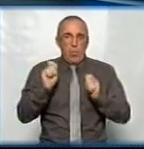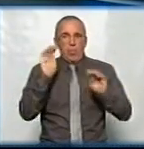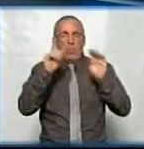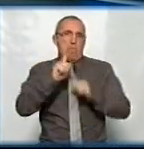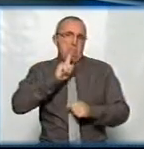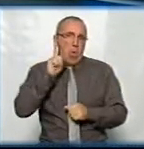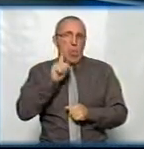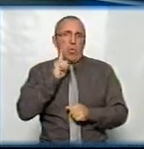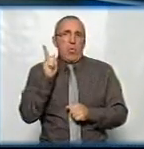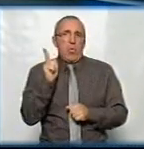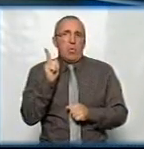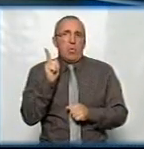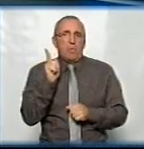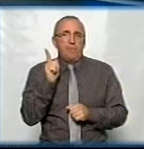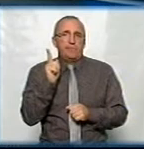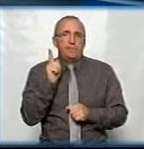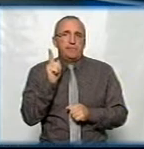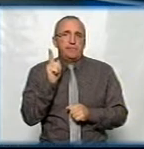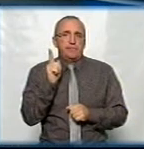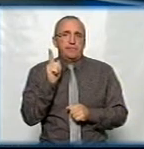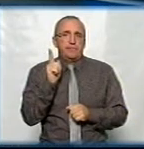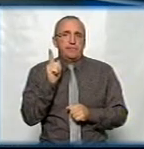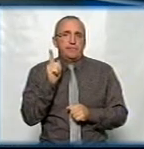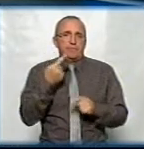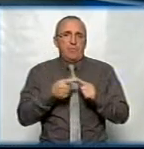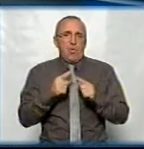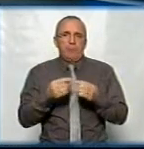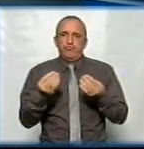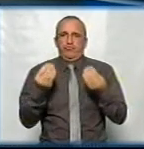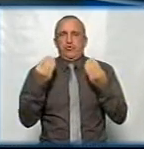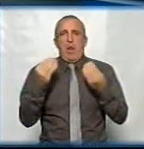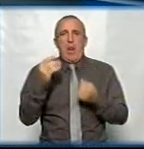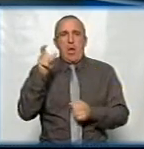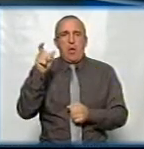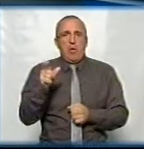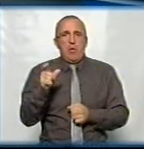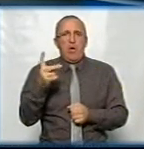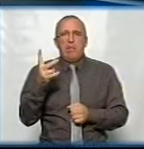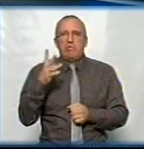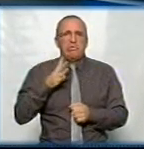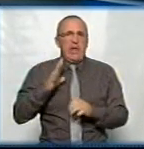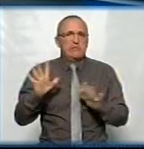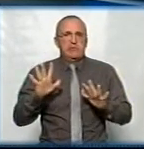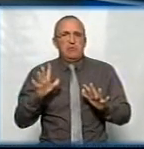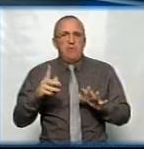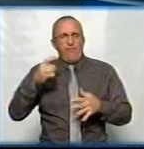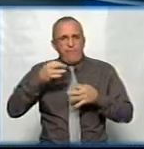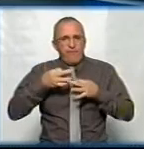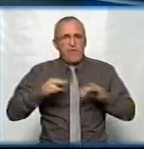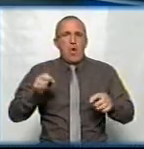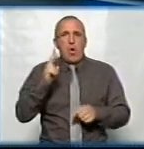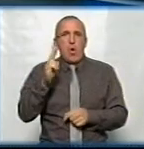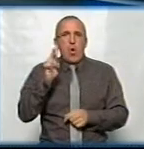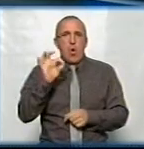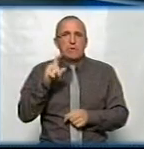молодого, скажімо, такого шаленого, нестримного, просто такого вільного козака,